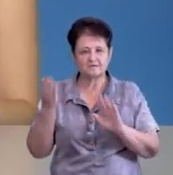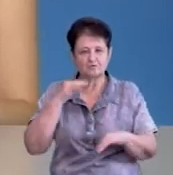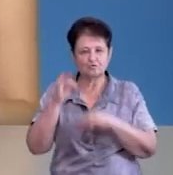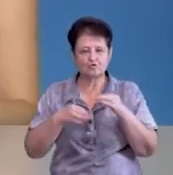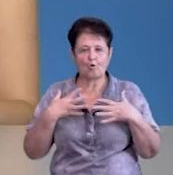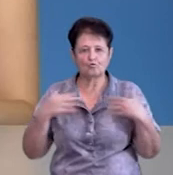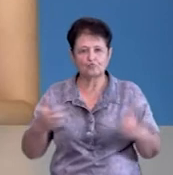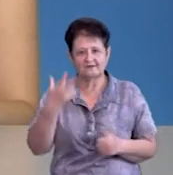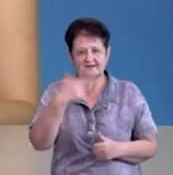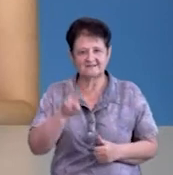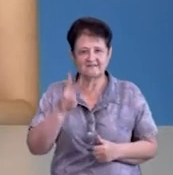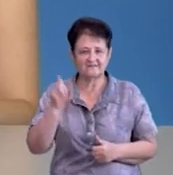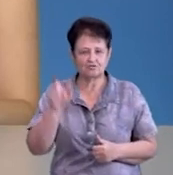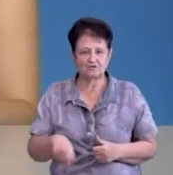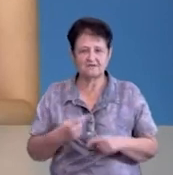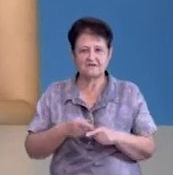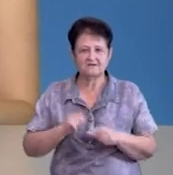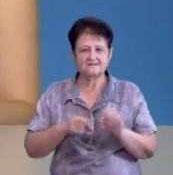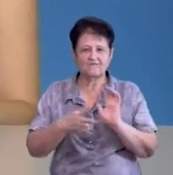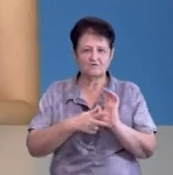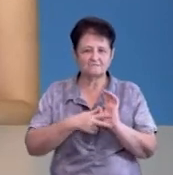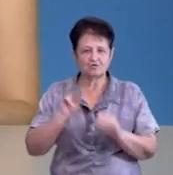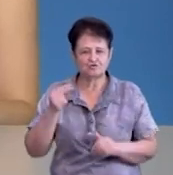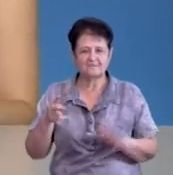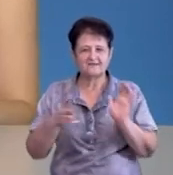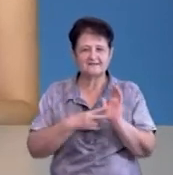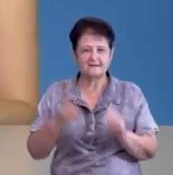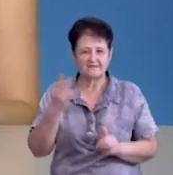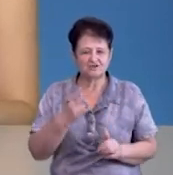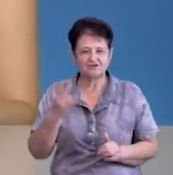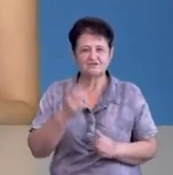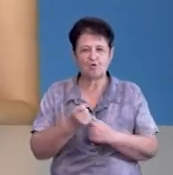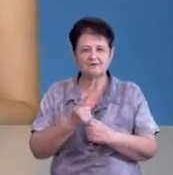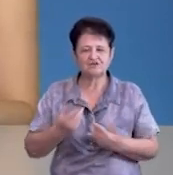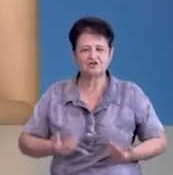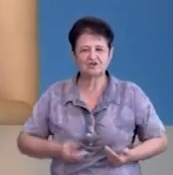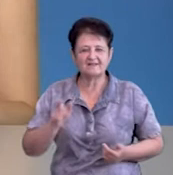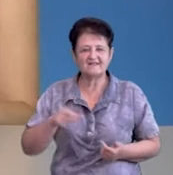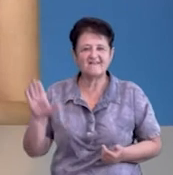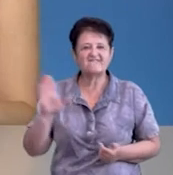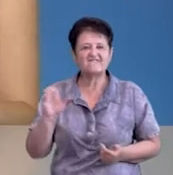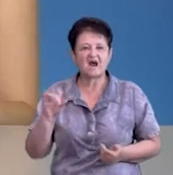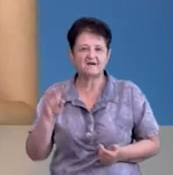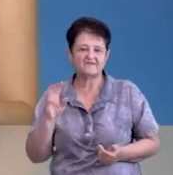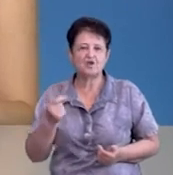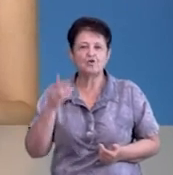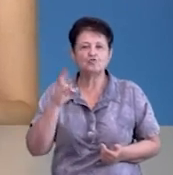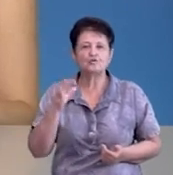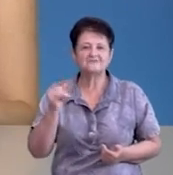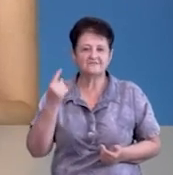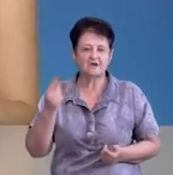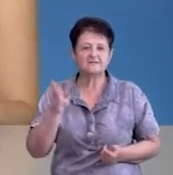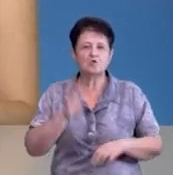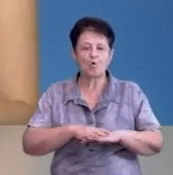минулу добу одужали 32 людини. Це восьмеро чернігівців, сім ніжинців, одинадцять жителів Варвинського, п'ять Носівського,